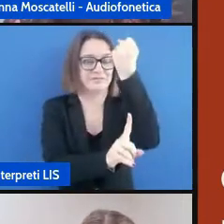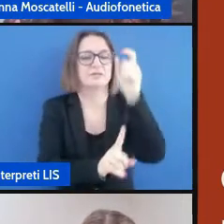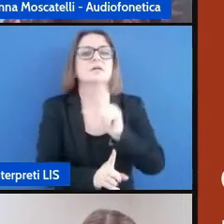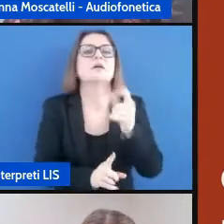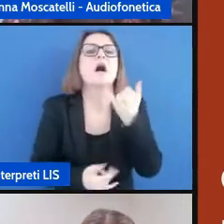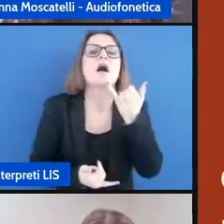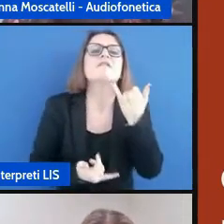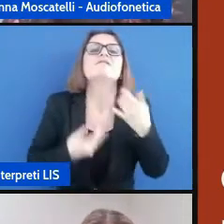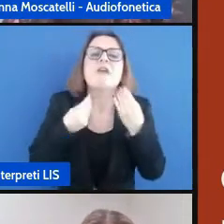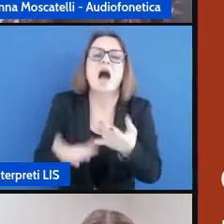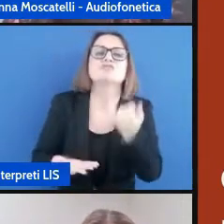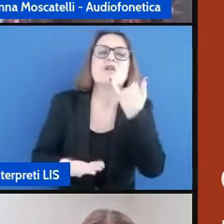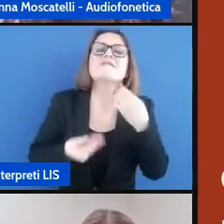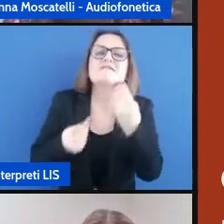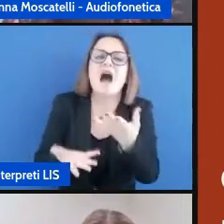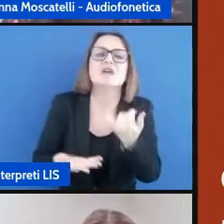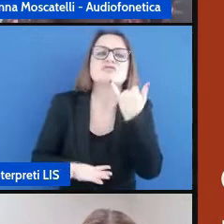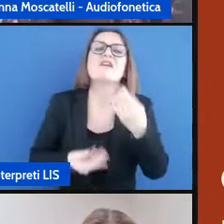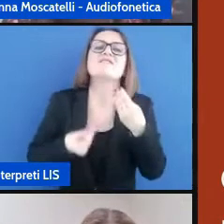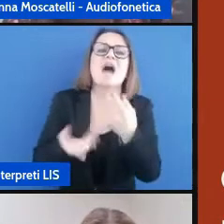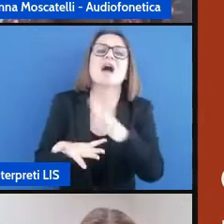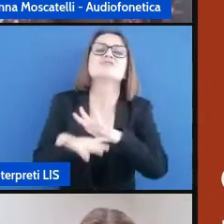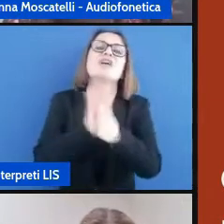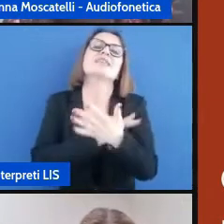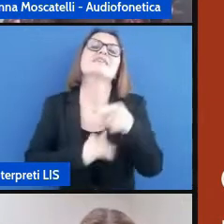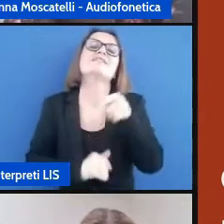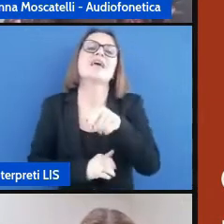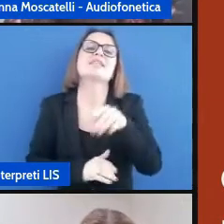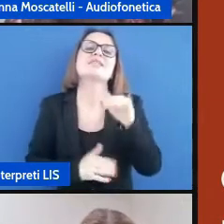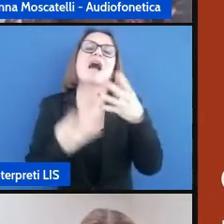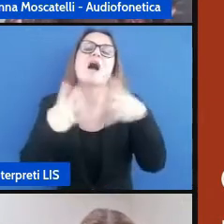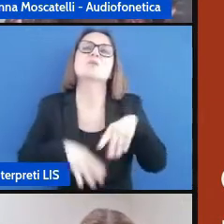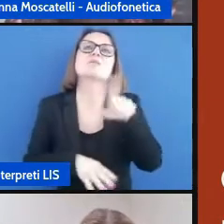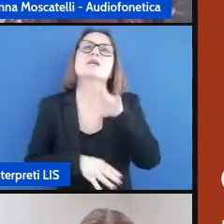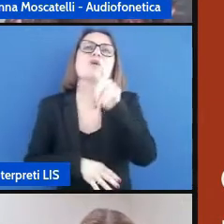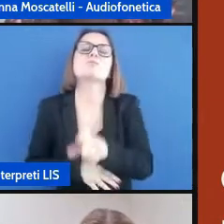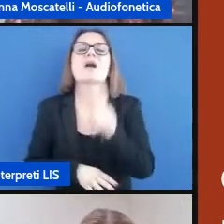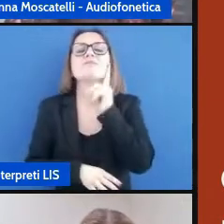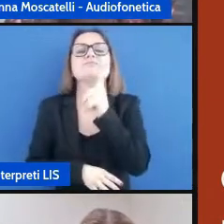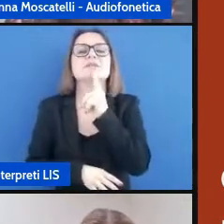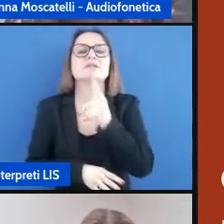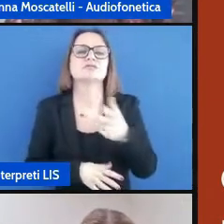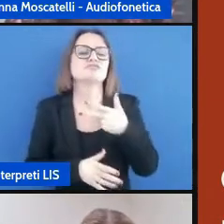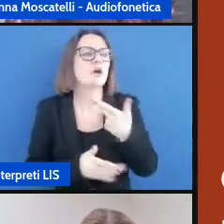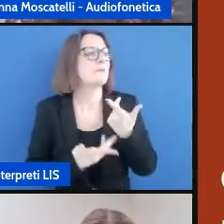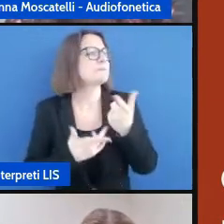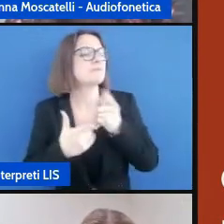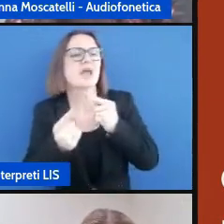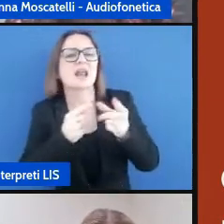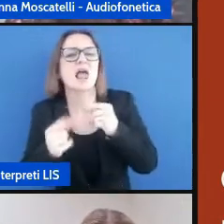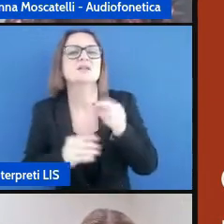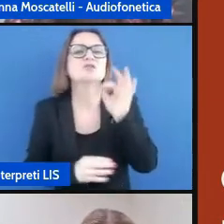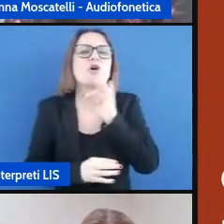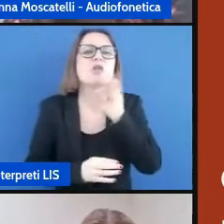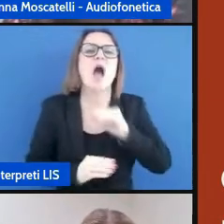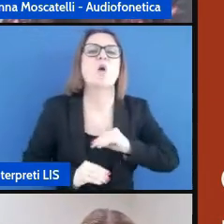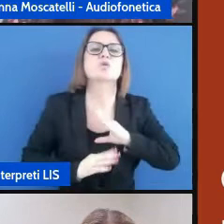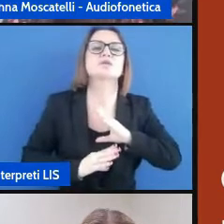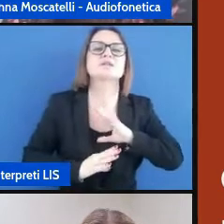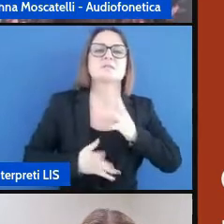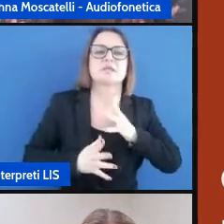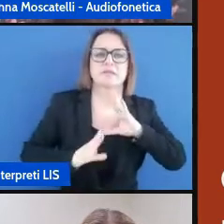troppo le cose perché potrebbe avere poi a livello relazionale a livello di autostima un calo